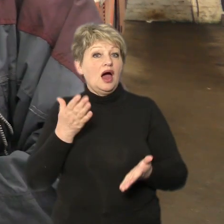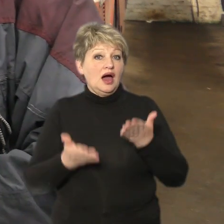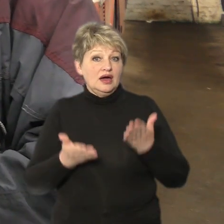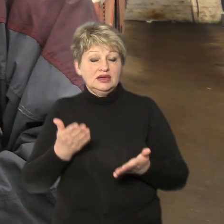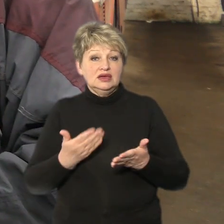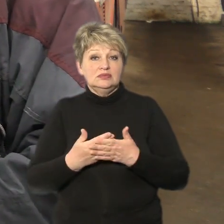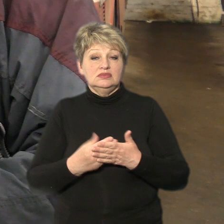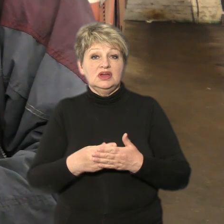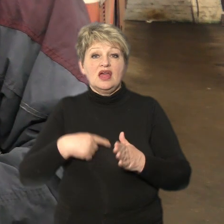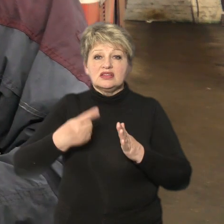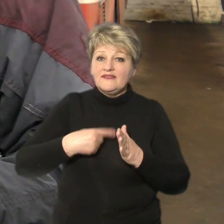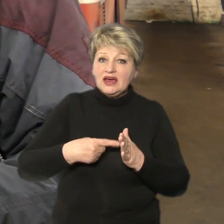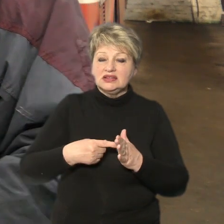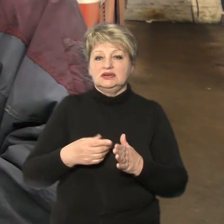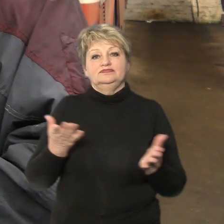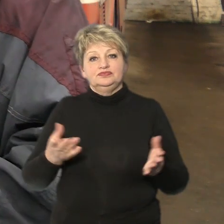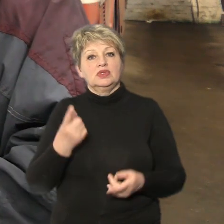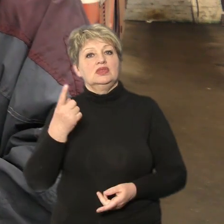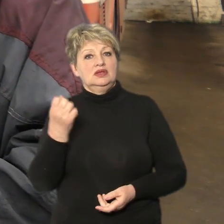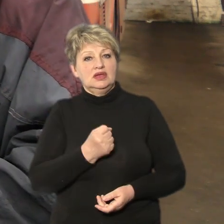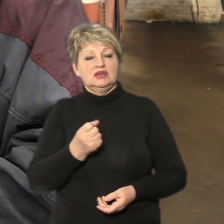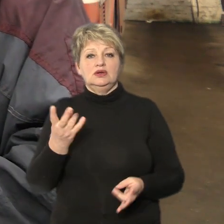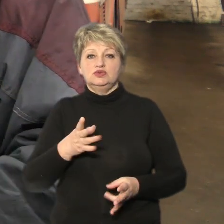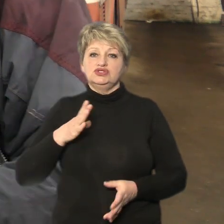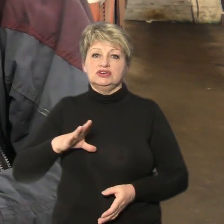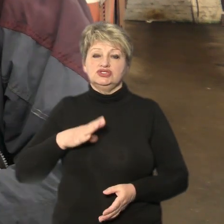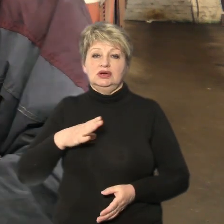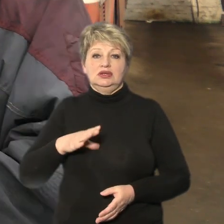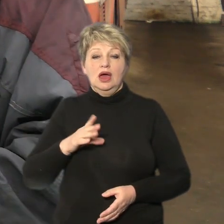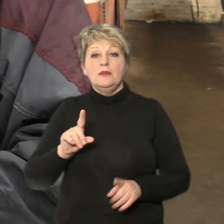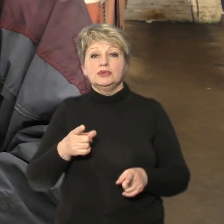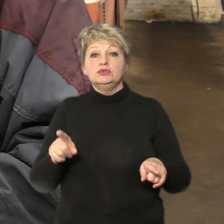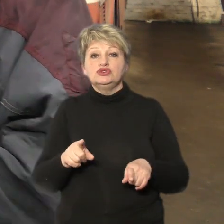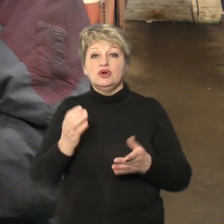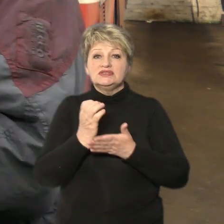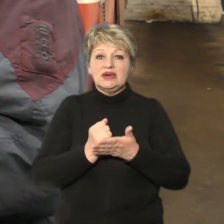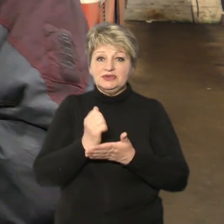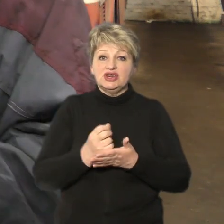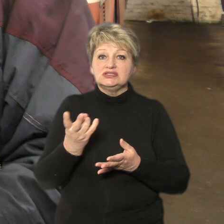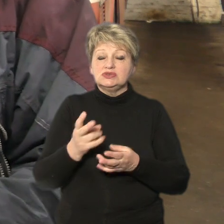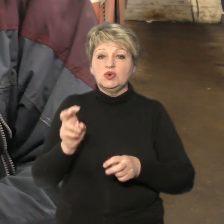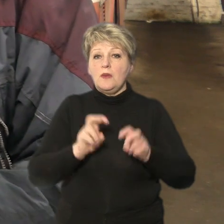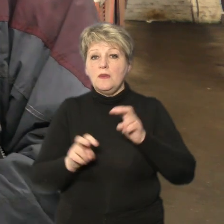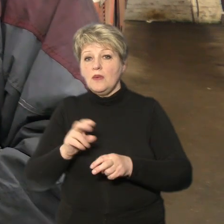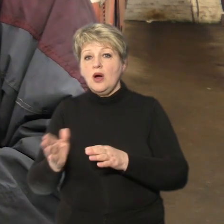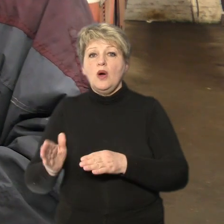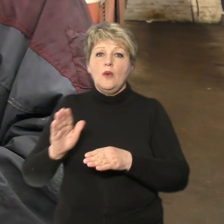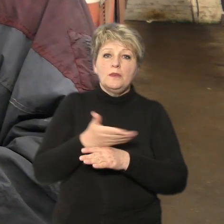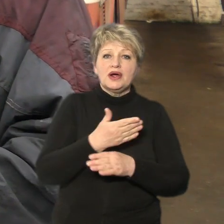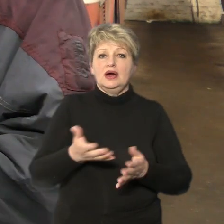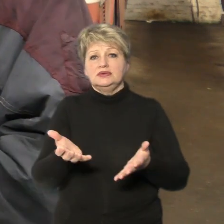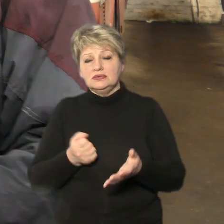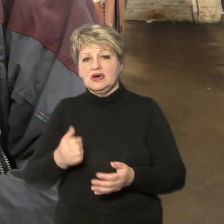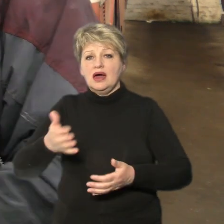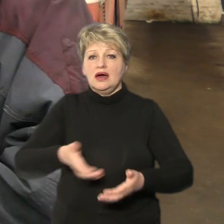допустимо, дві тілі, там приходиться, може, і неділю мені чекати, тому що воно ж і завчасті, треба дві тілі зняти, дві тілі поставити, його